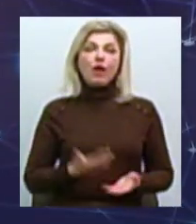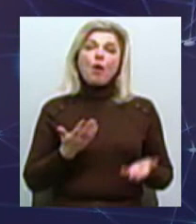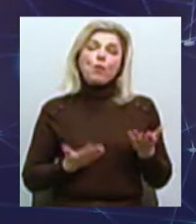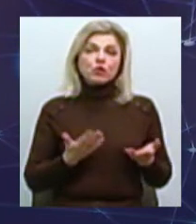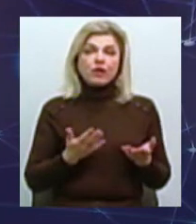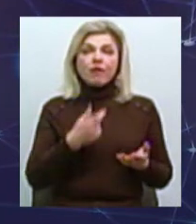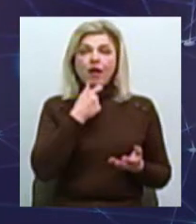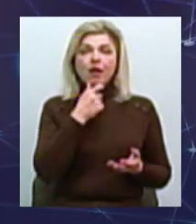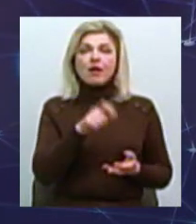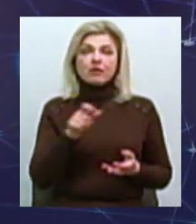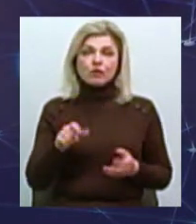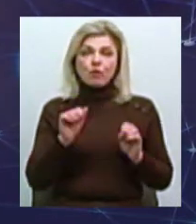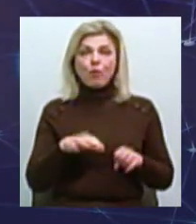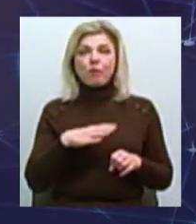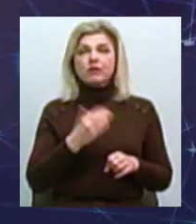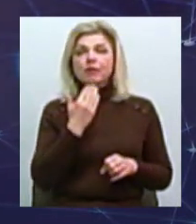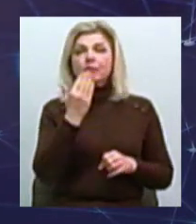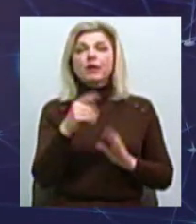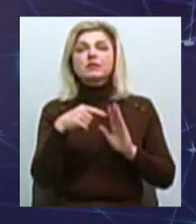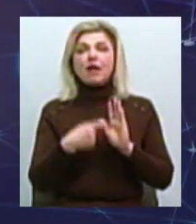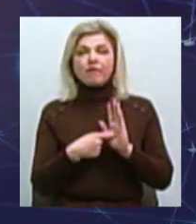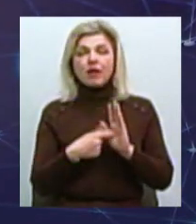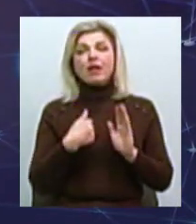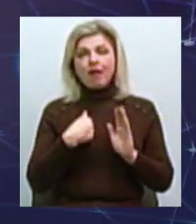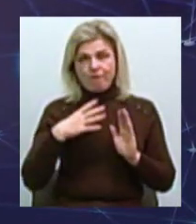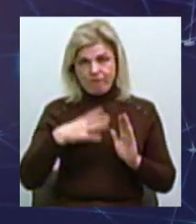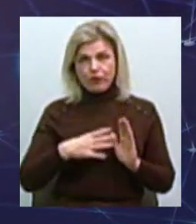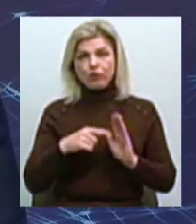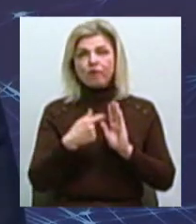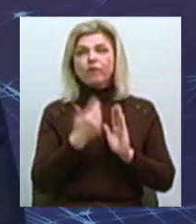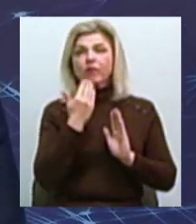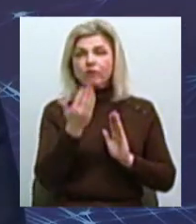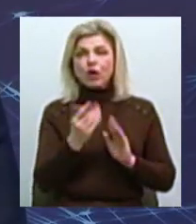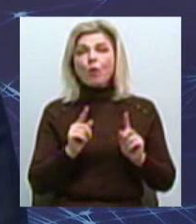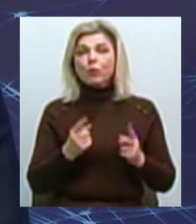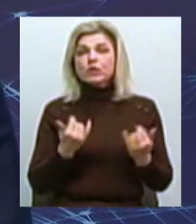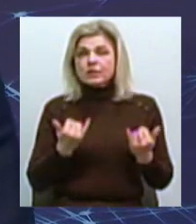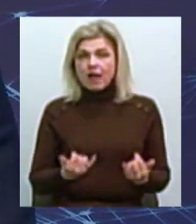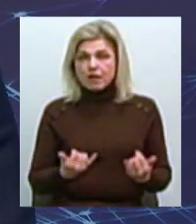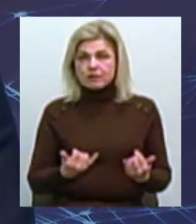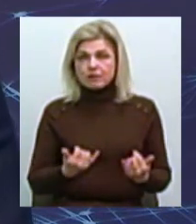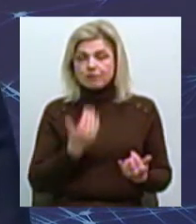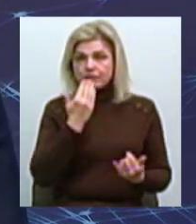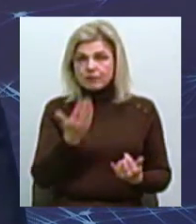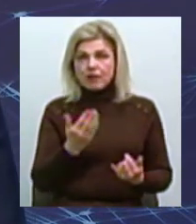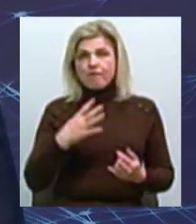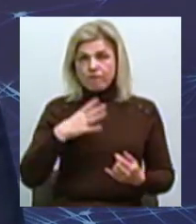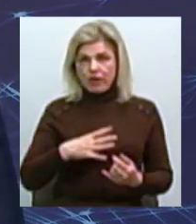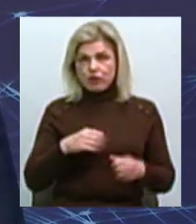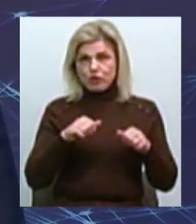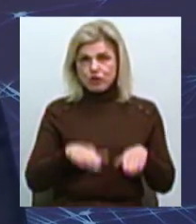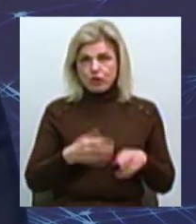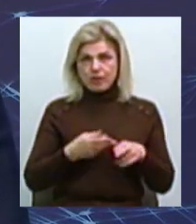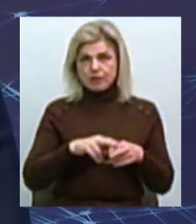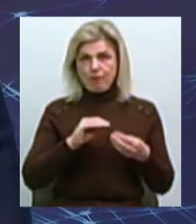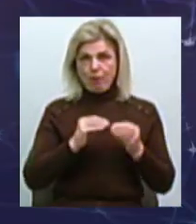запитання, сидячи біля екранів телевізорів, ставлять І я мушу його поставити, а чому саме зараз ви змушені вирішувати цю проблему?